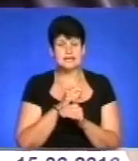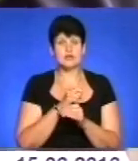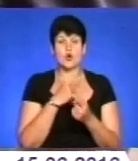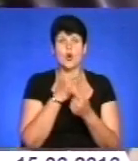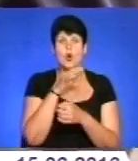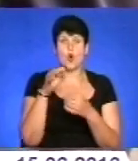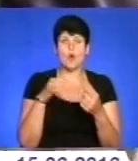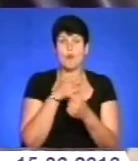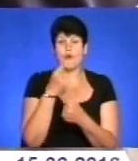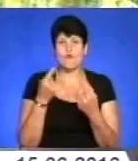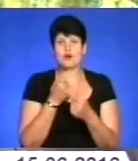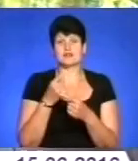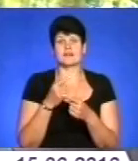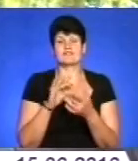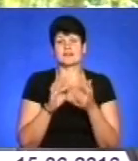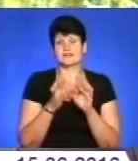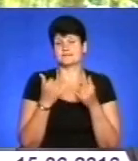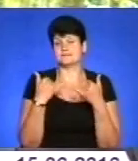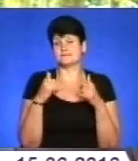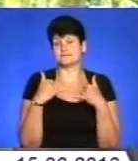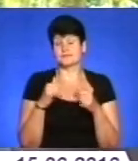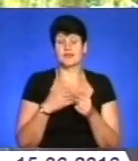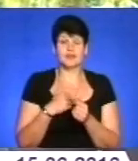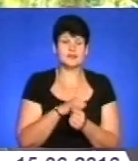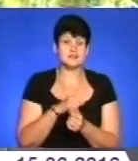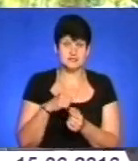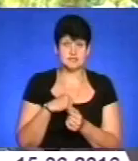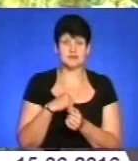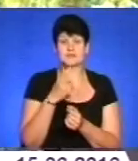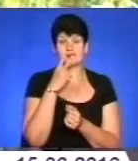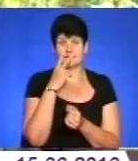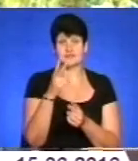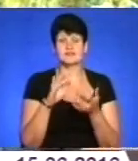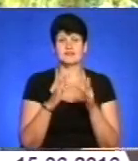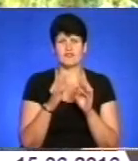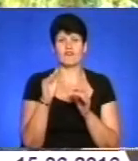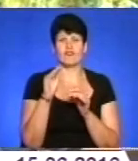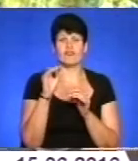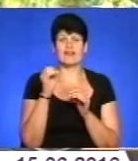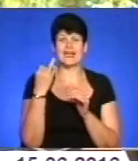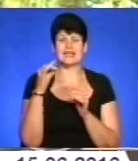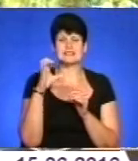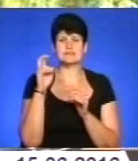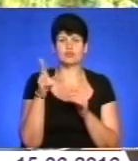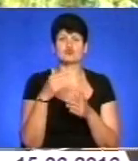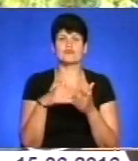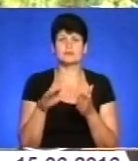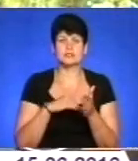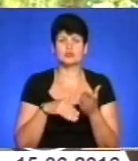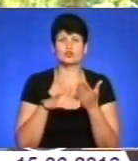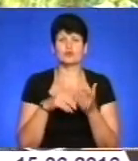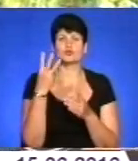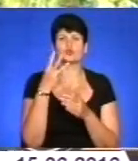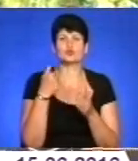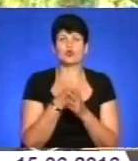соцмережах дивує його. Я сам спостерігав в бережі Фейсбук про те, що відмінили допомогу до трьохрічного